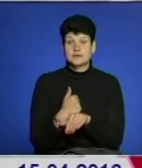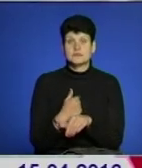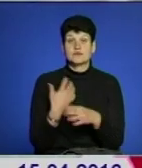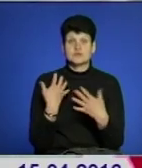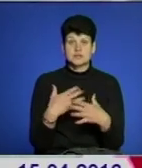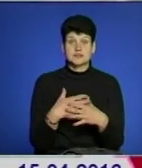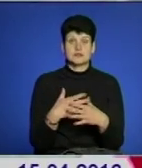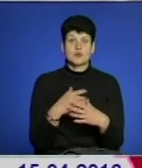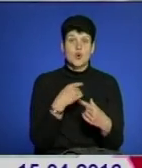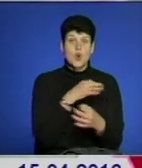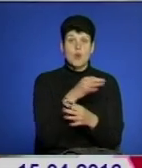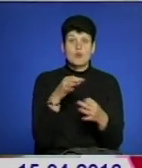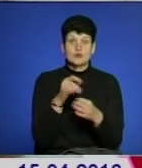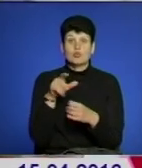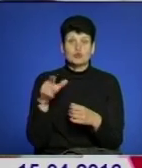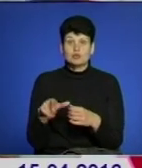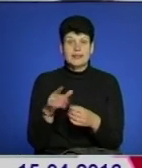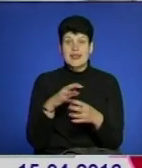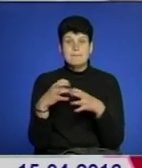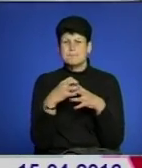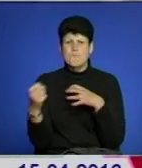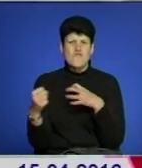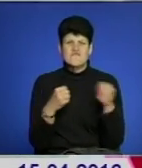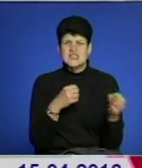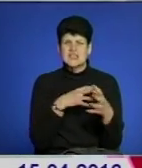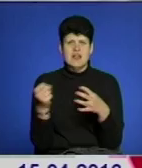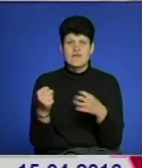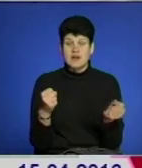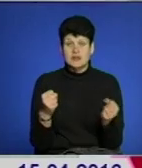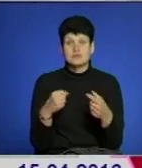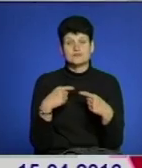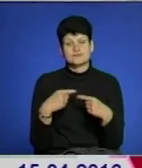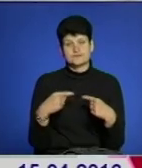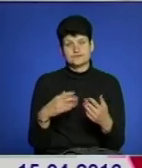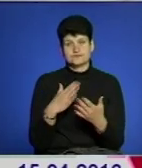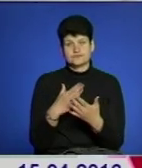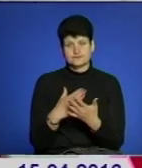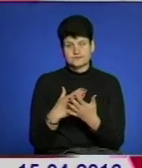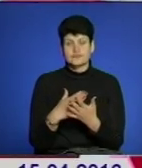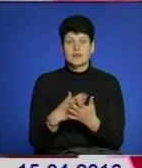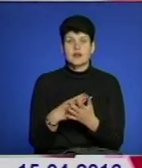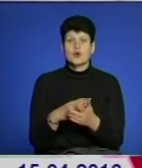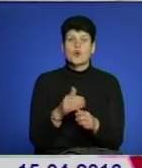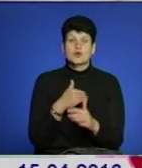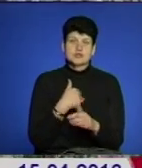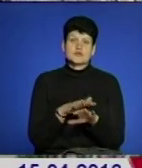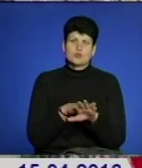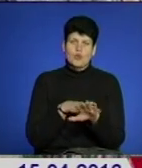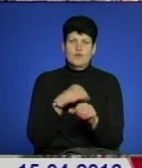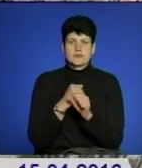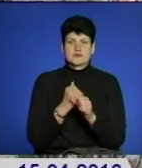обговорювали, переживаємо, щоб люди не повідривали, бо всяке буває, щоб воно довго працювало і служило